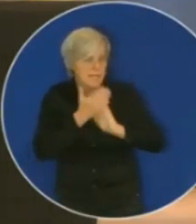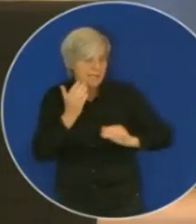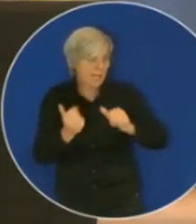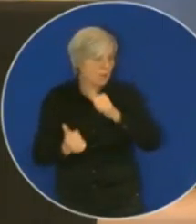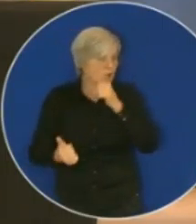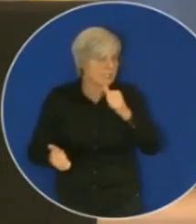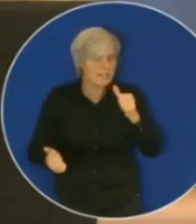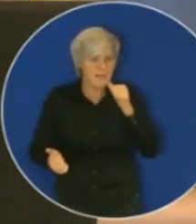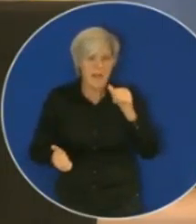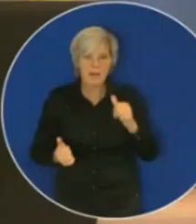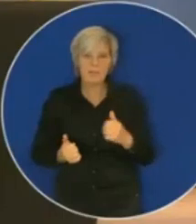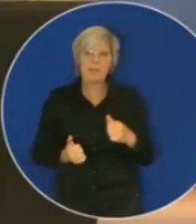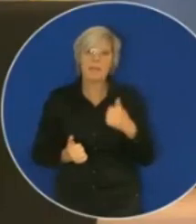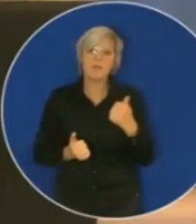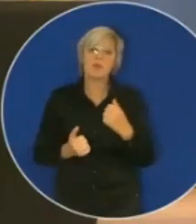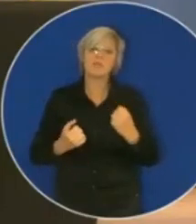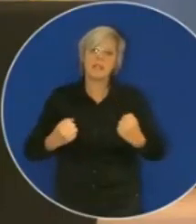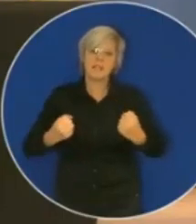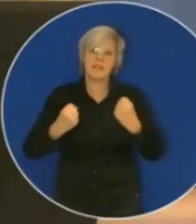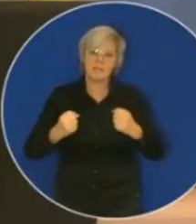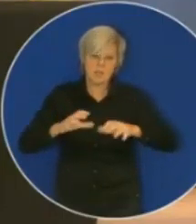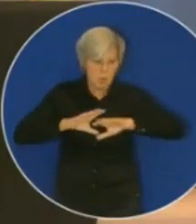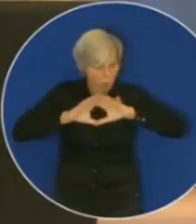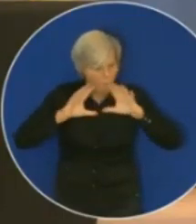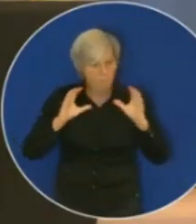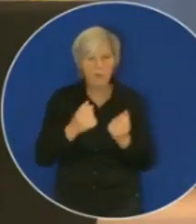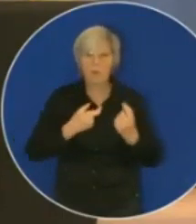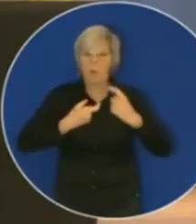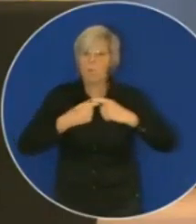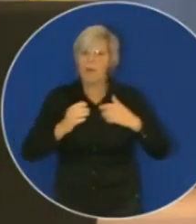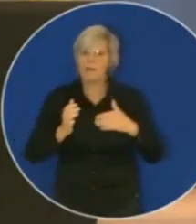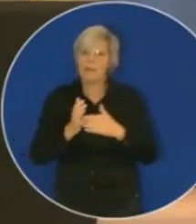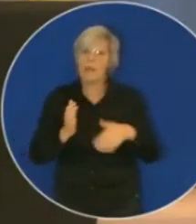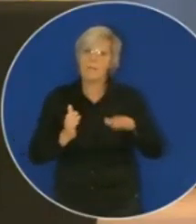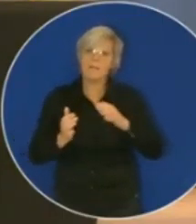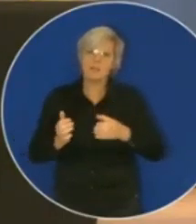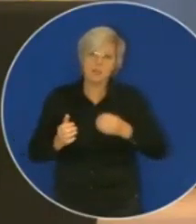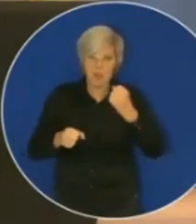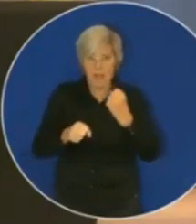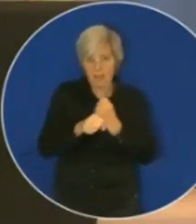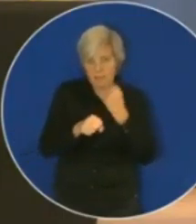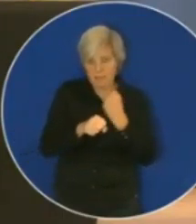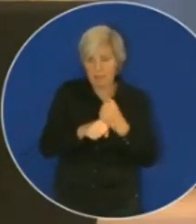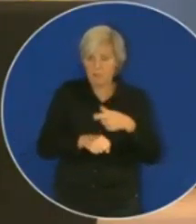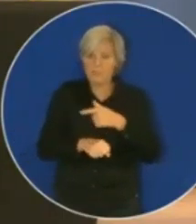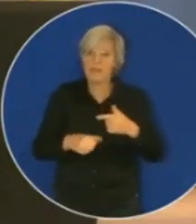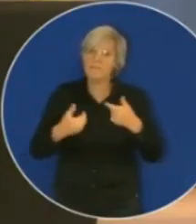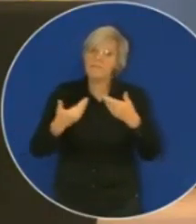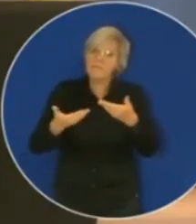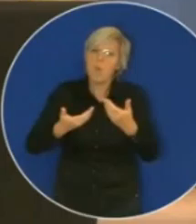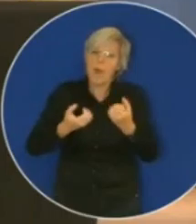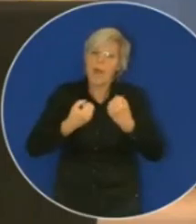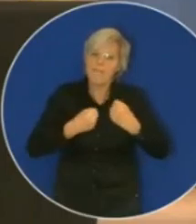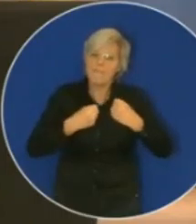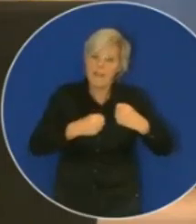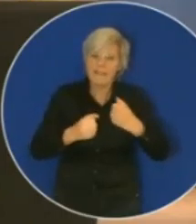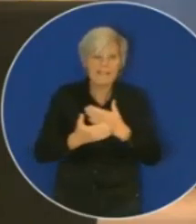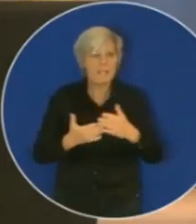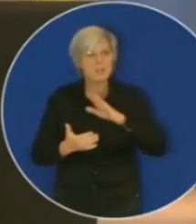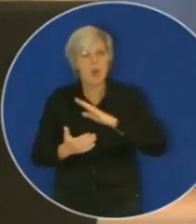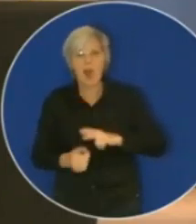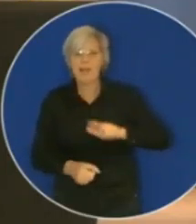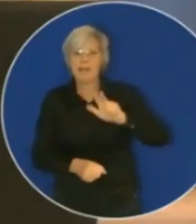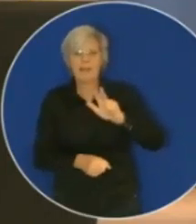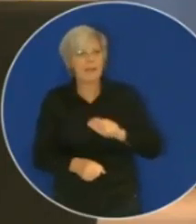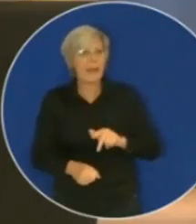svär i den här församlingen, ett kraftigt omtag när det gäller miljöarbetet. Om vi ska få effekter och slippa ha en lista med